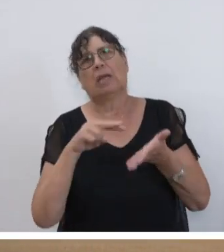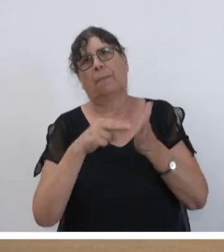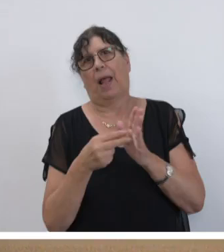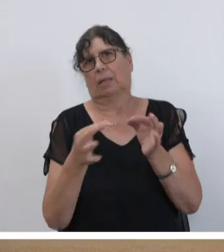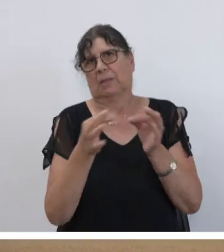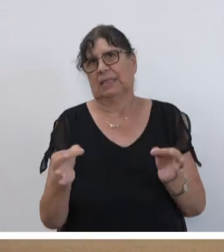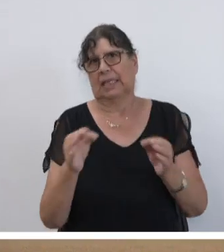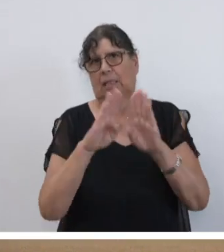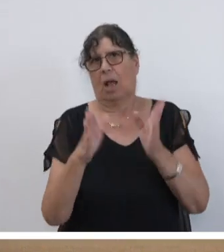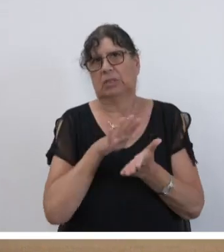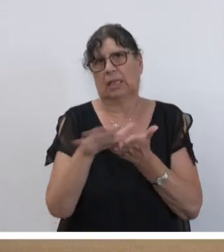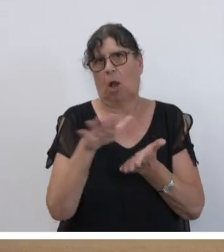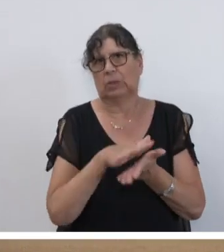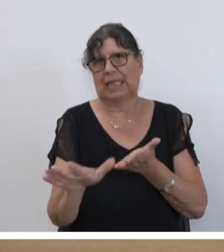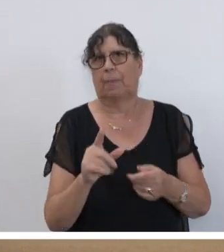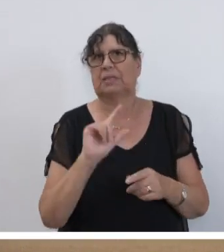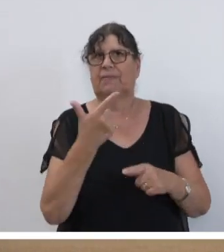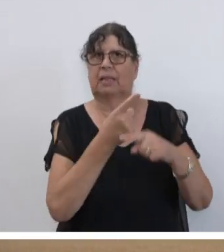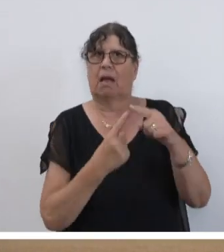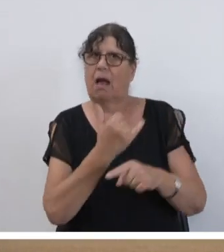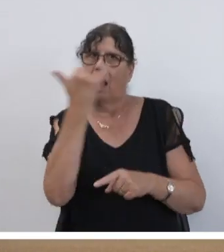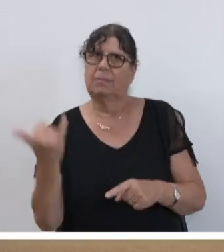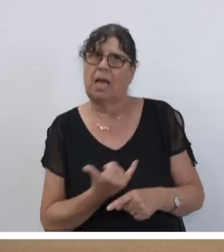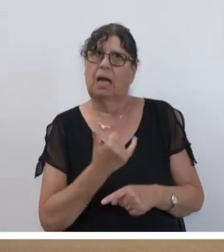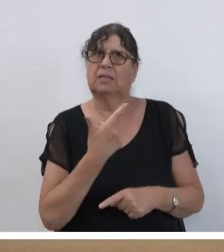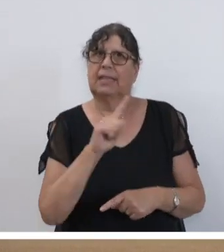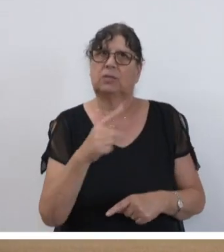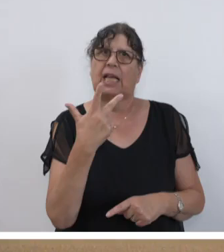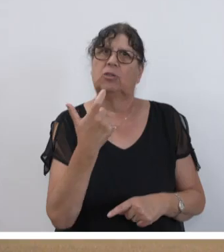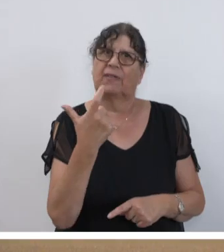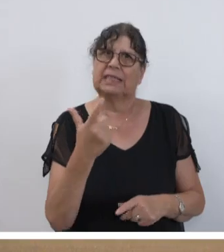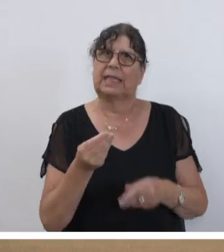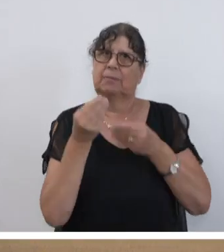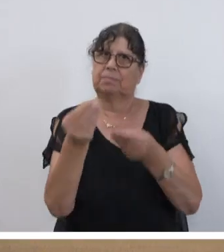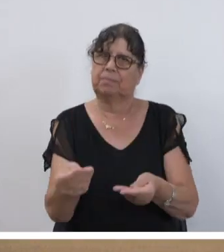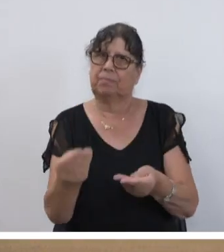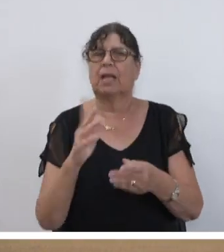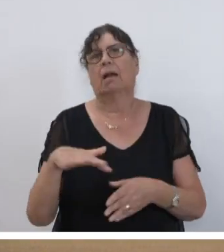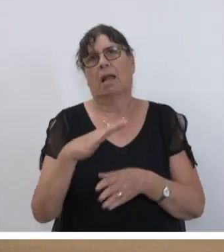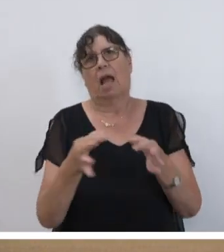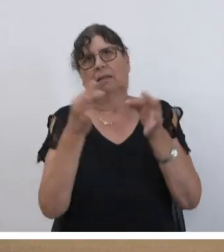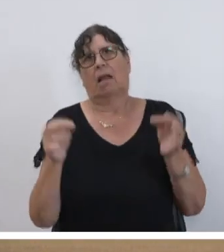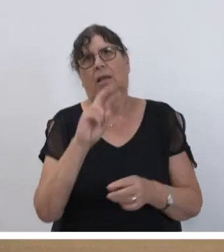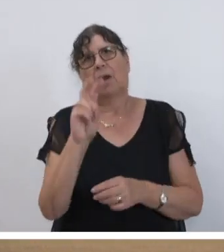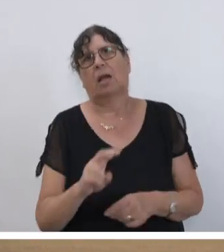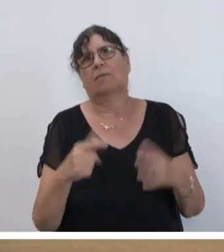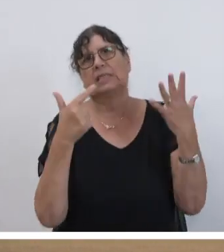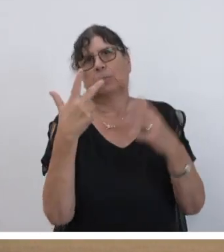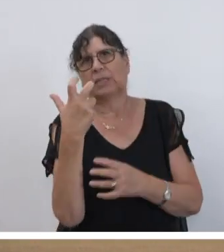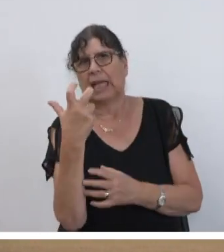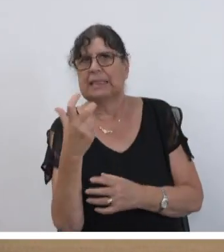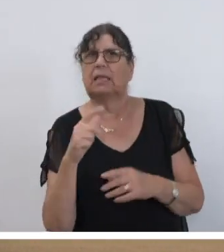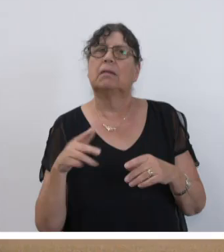zweiten Halbjahr 2023 übermittelt. Da der Landtag gemäß § 37 Absatz 4 der